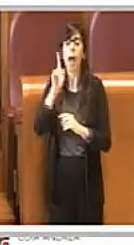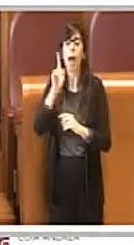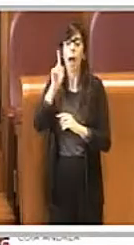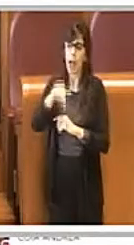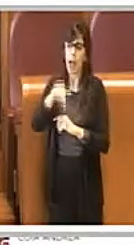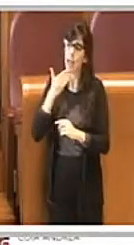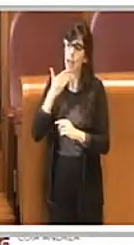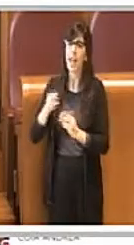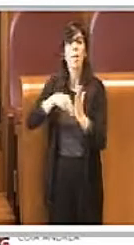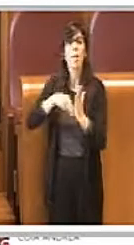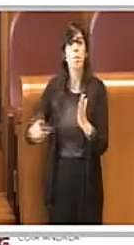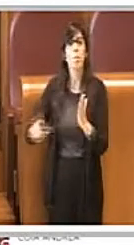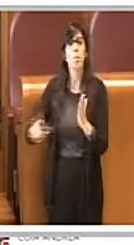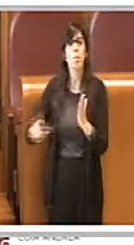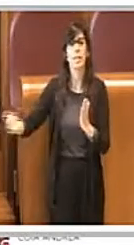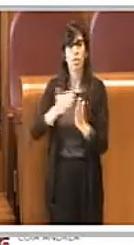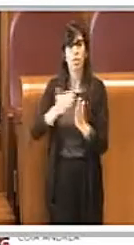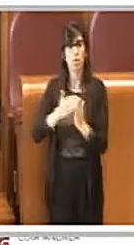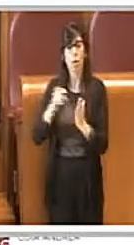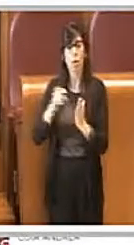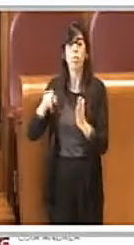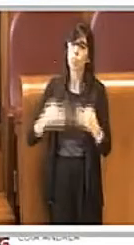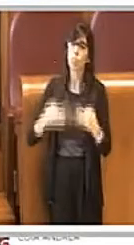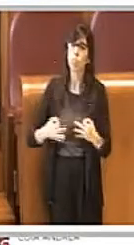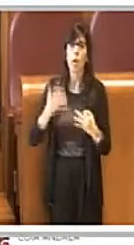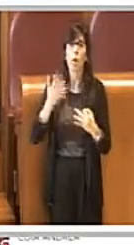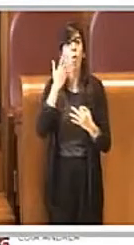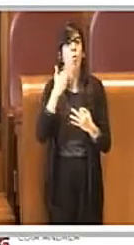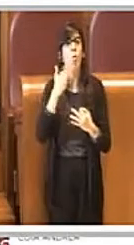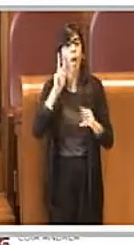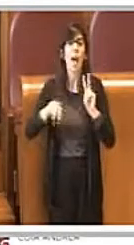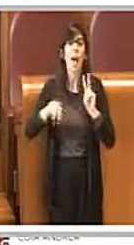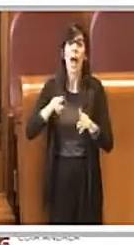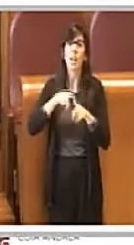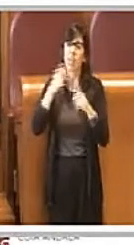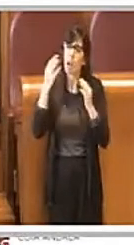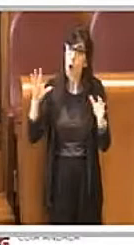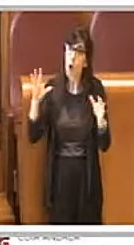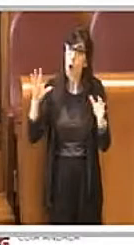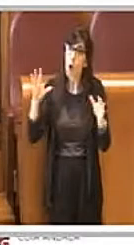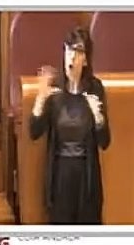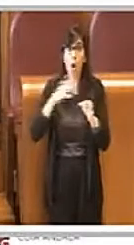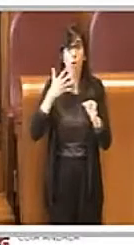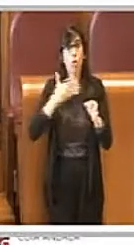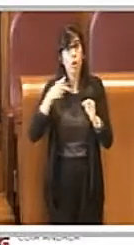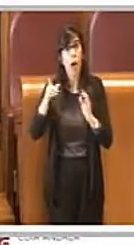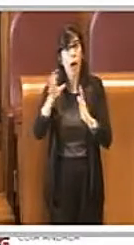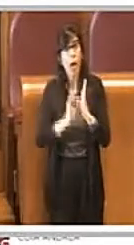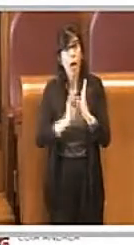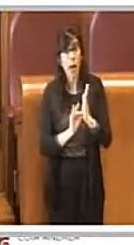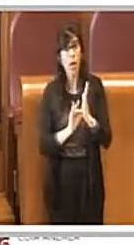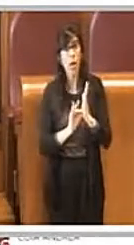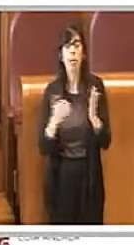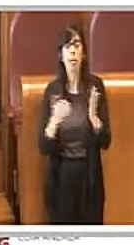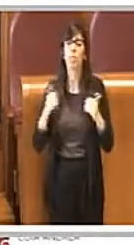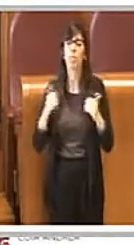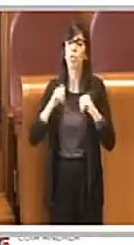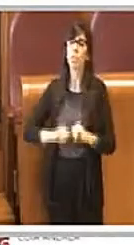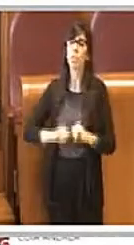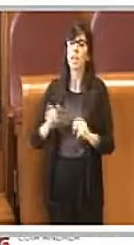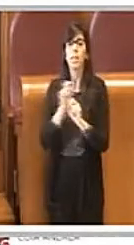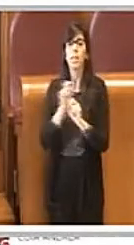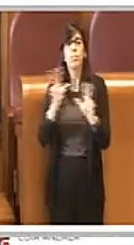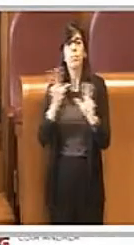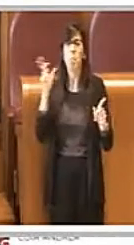petizioni, di verificare questo. I cittadini, diciamo, sostanzialmente esprimono una forte